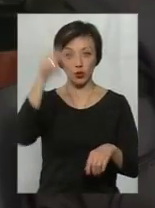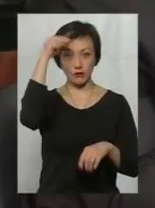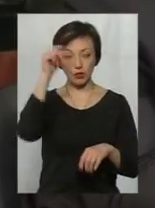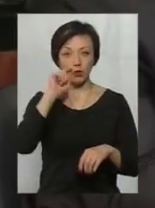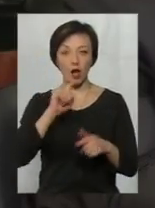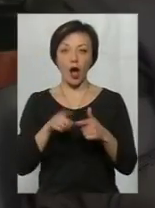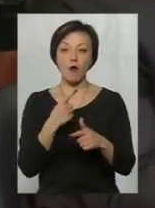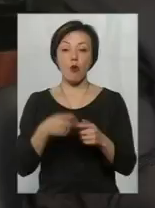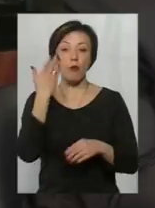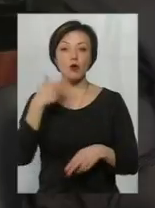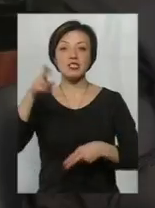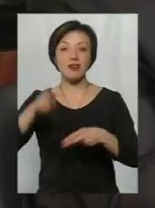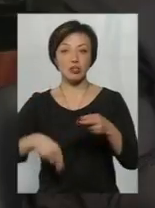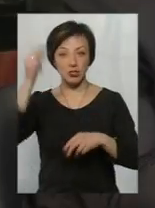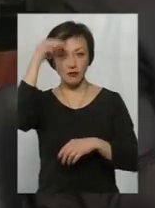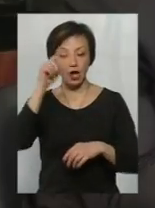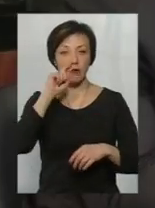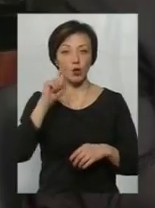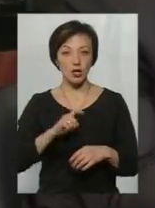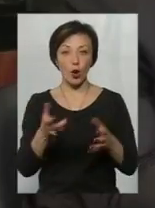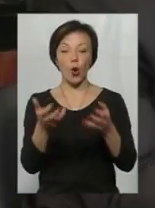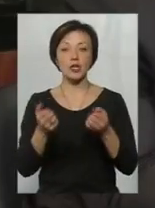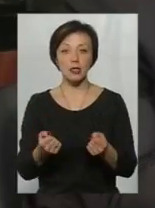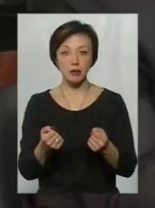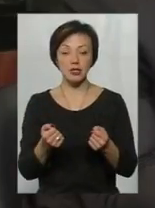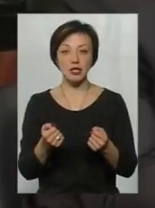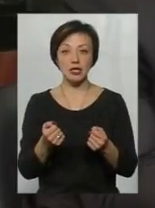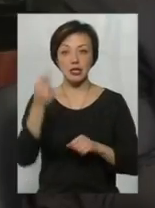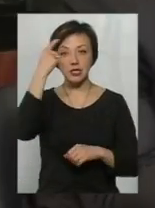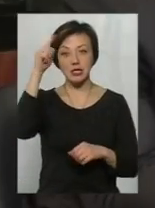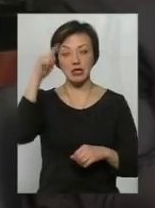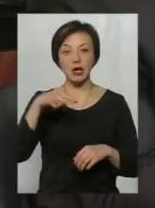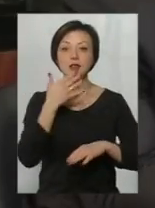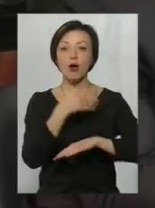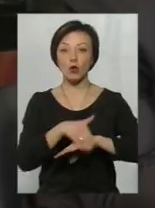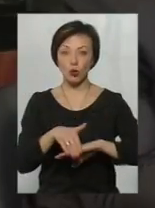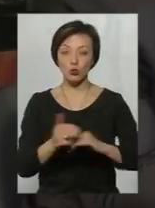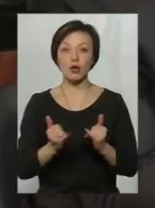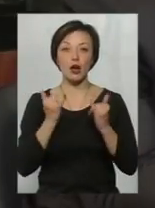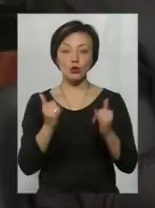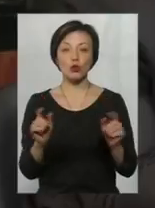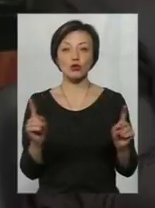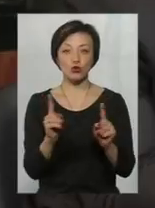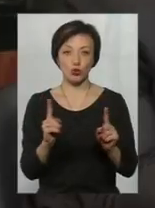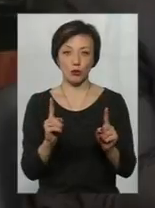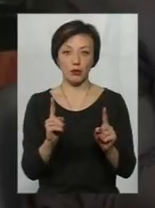або по завершенню навчання в Україні отримати знання за кордоном, для того, щоб